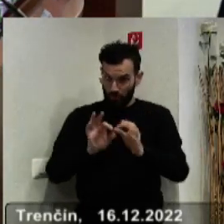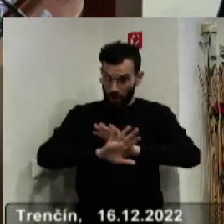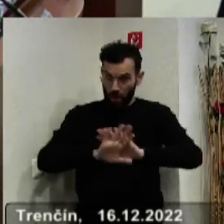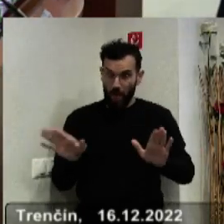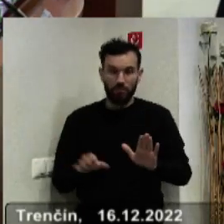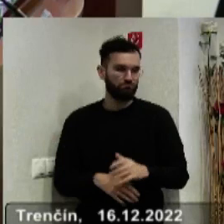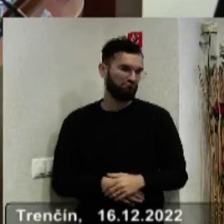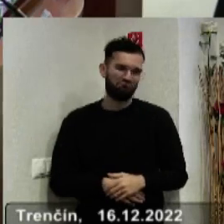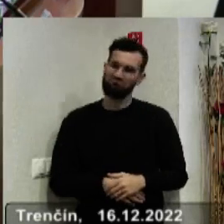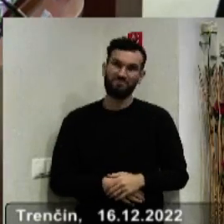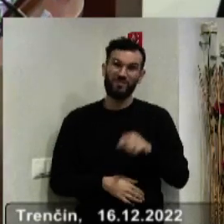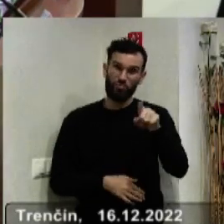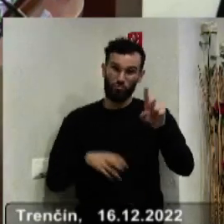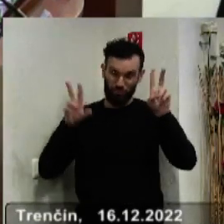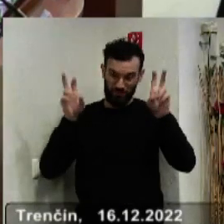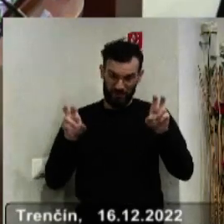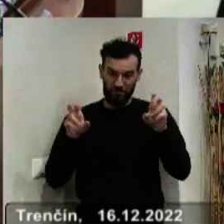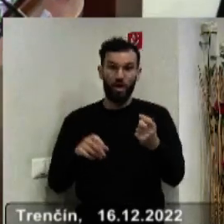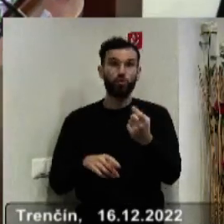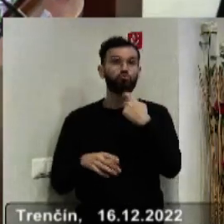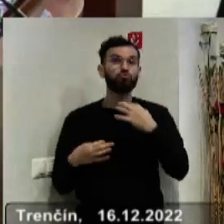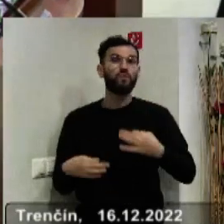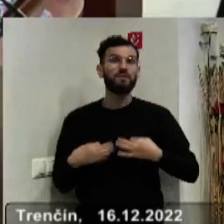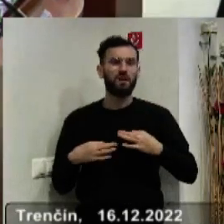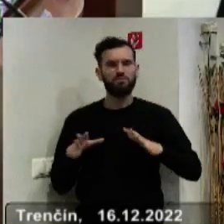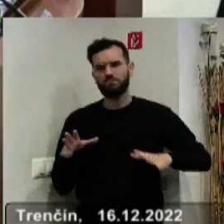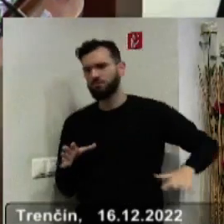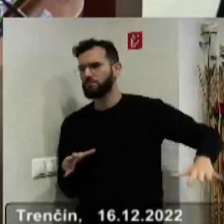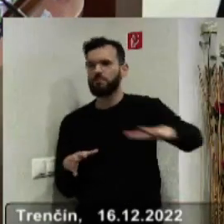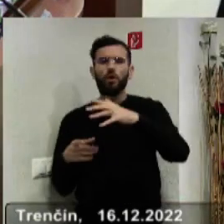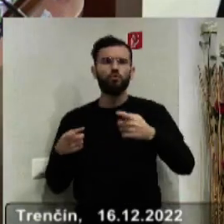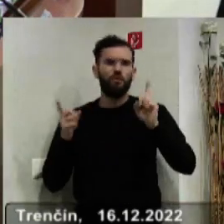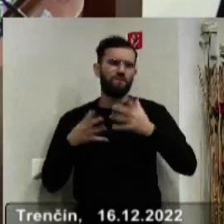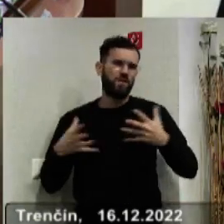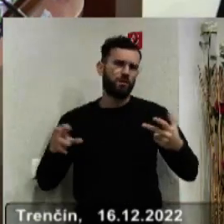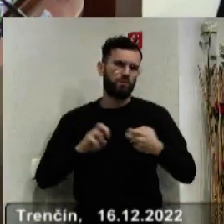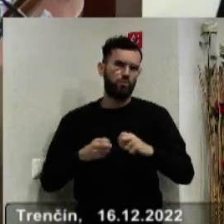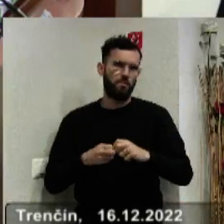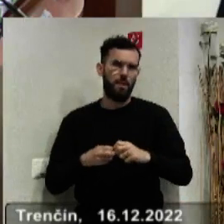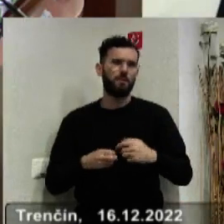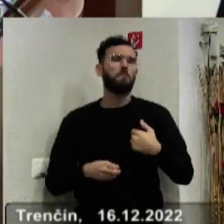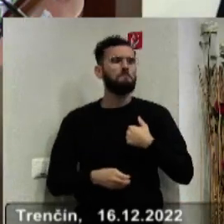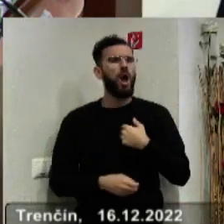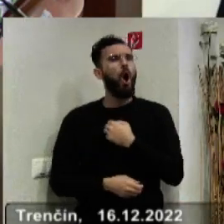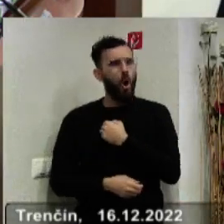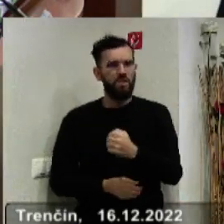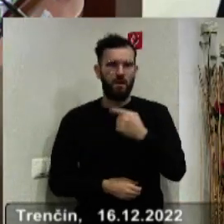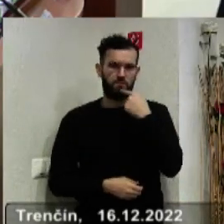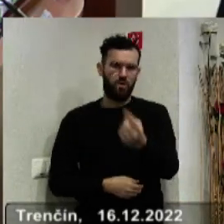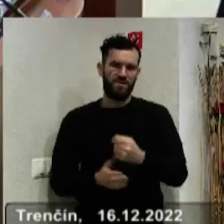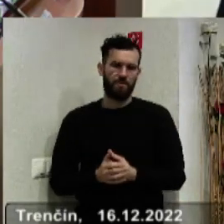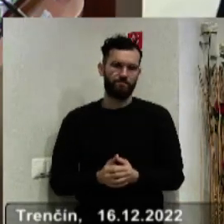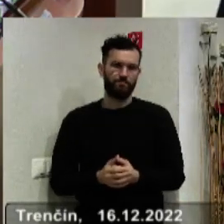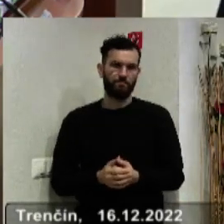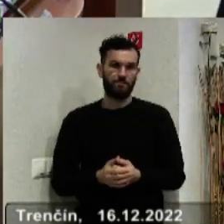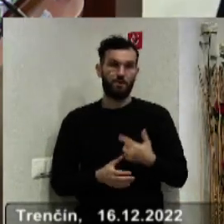nášho gymnázia, to je všeobecný problém na celom Slovensku, len my máme odvahu o tom hovoriť. Ja teda sa chcem poďakovať odboru